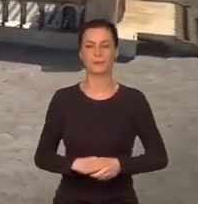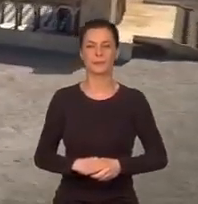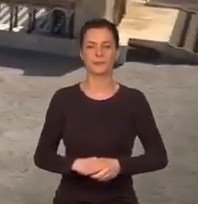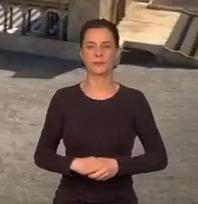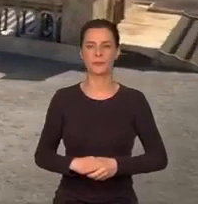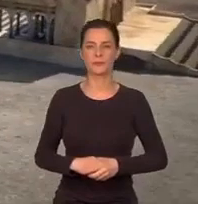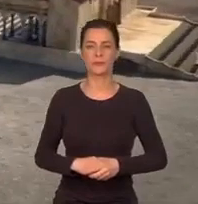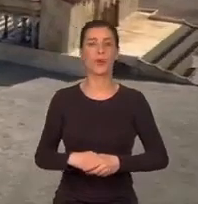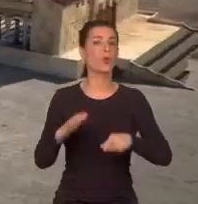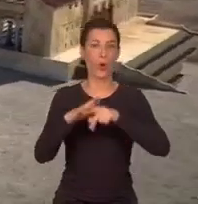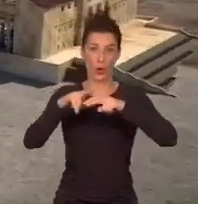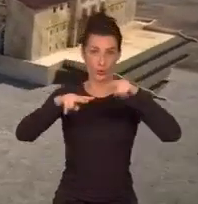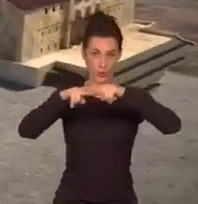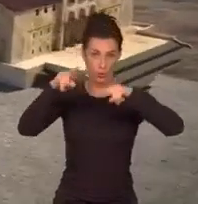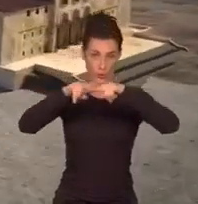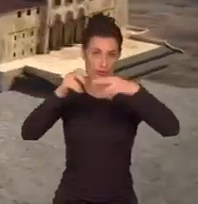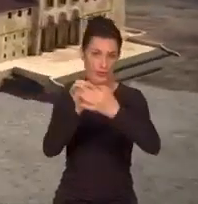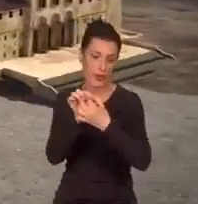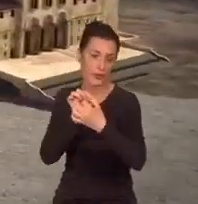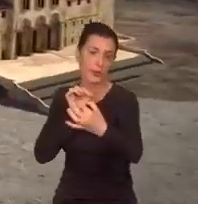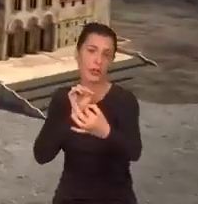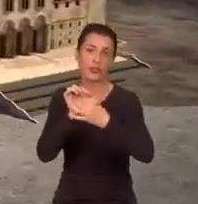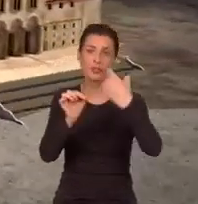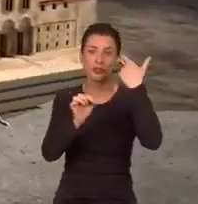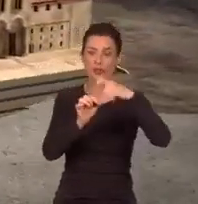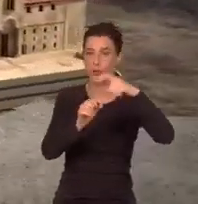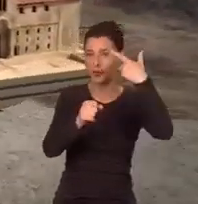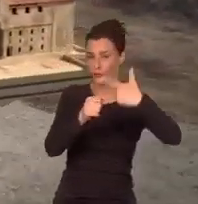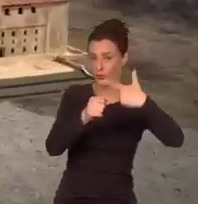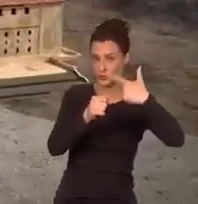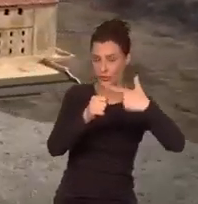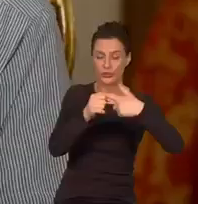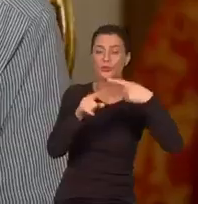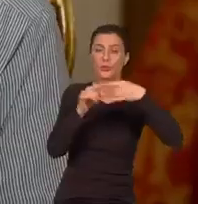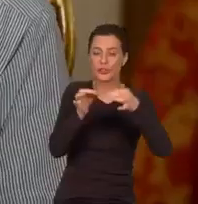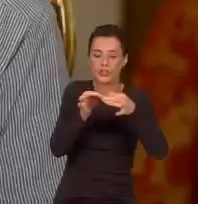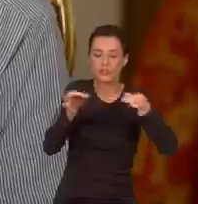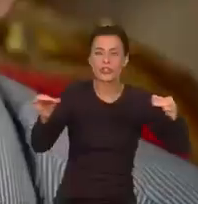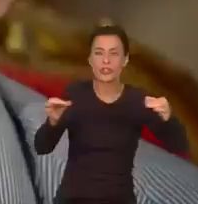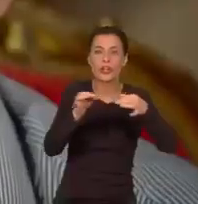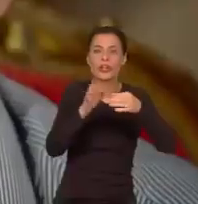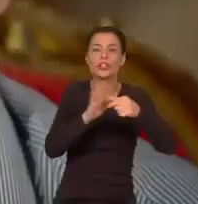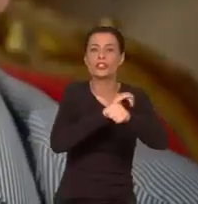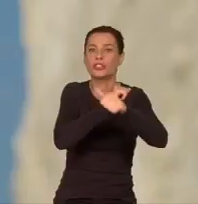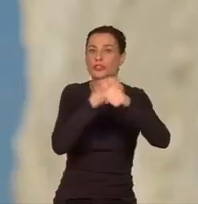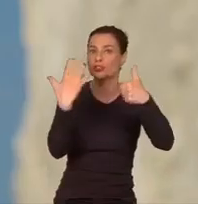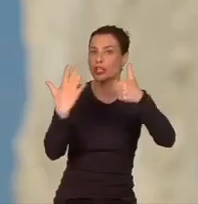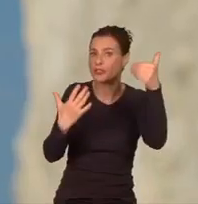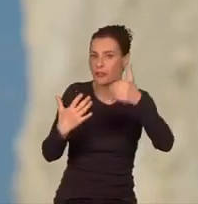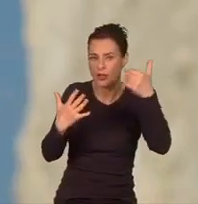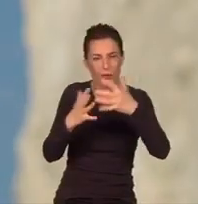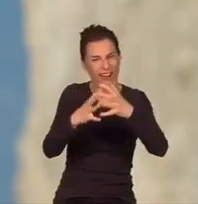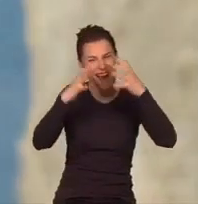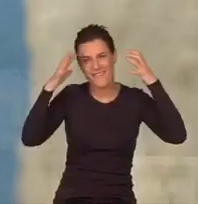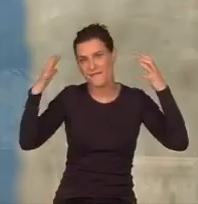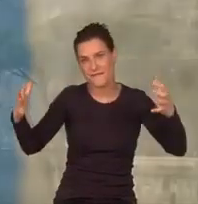To konstrukcja o długości ponad 120 i szerokości 66 metrów, kolosalne rozmiary.